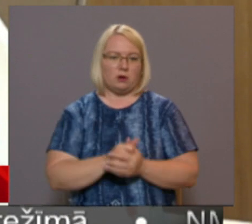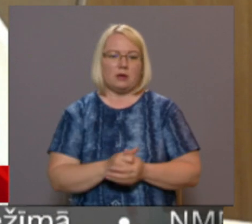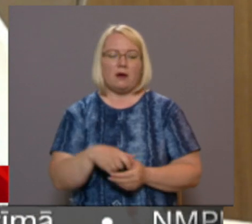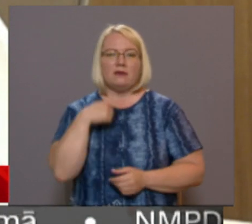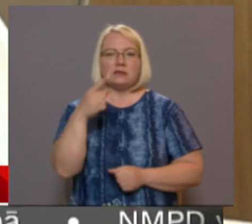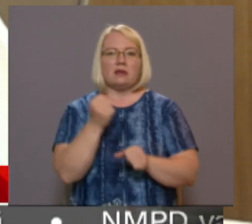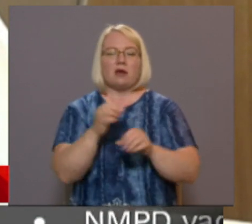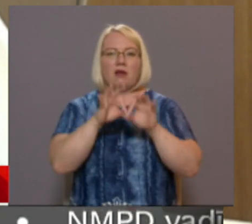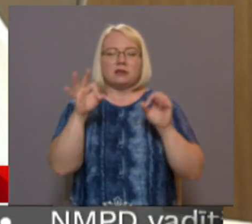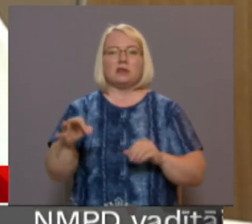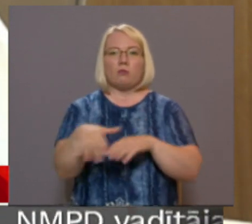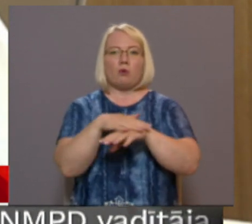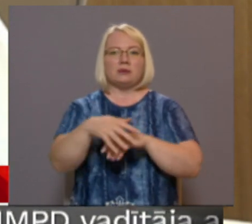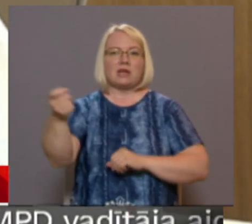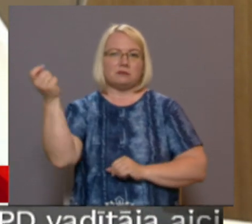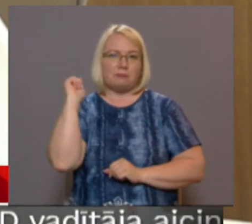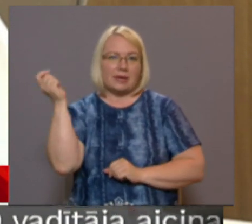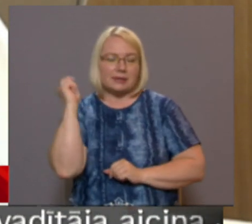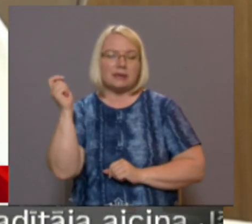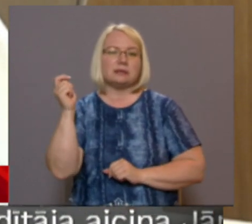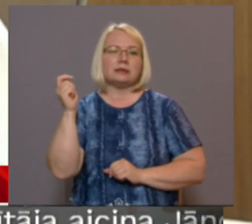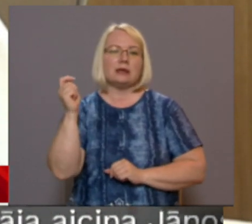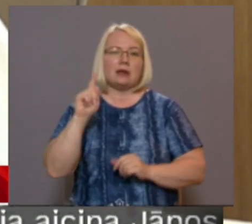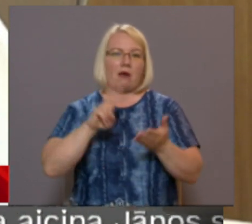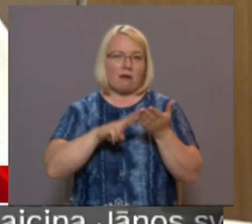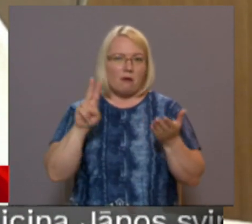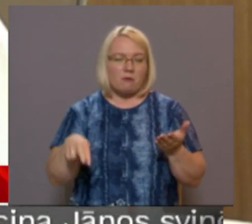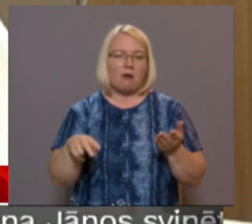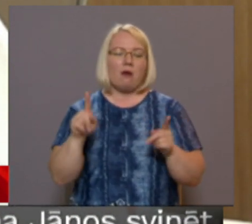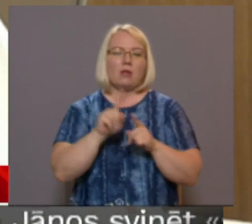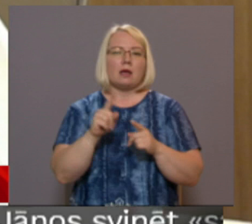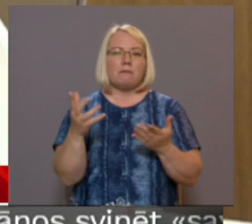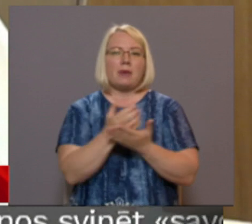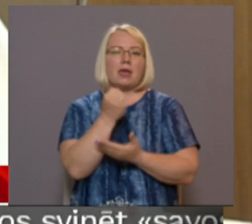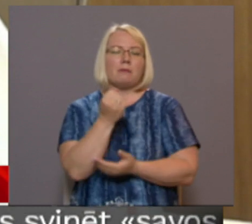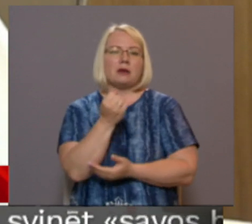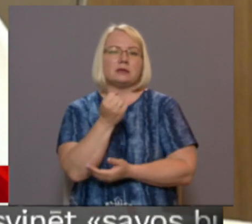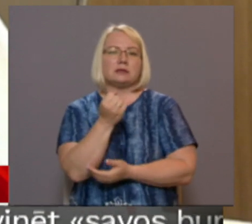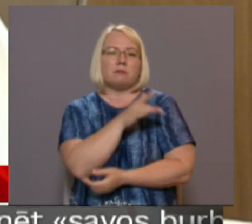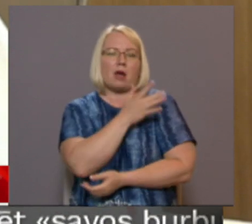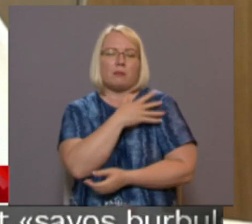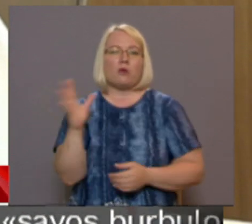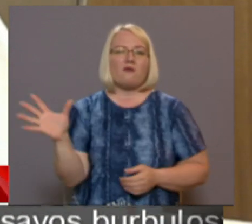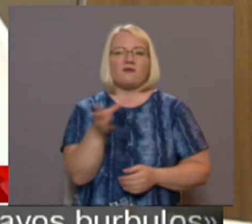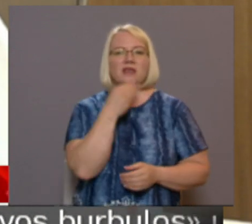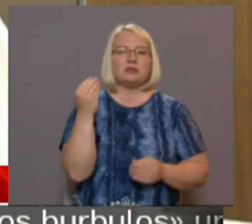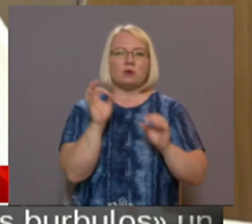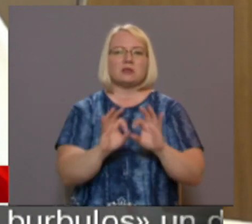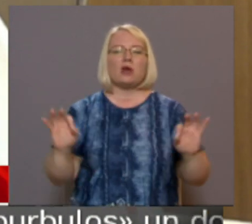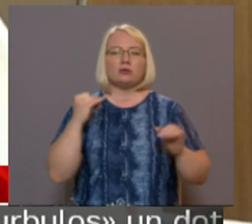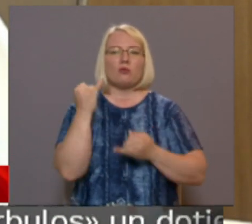saunas, ir pieejams pakalpojums no visas skaistuma kopšanas nozeres un